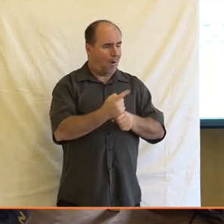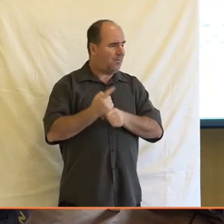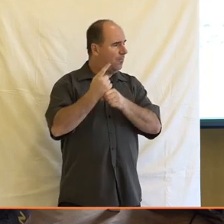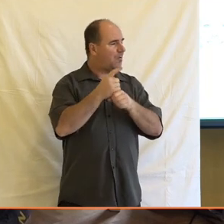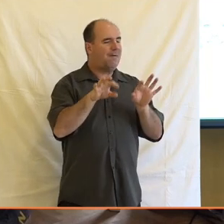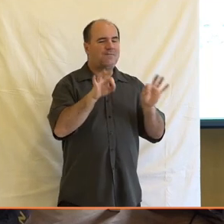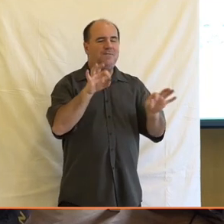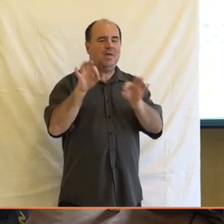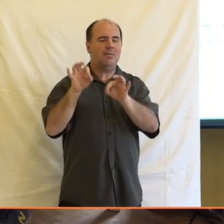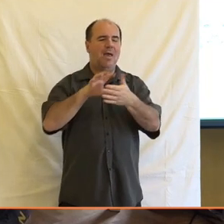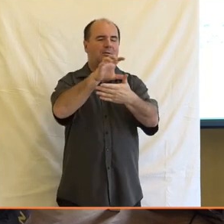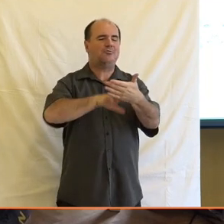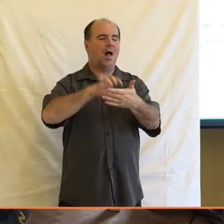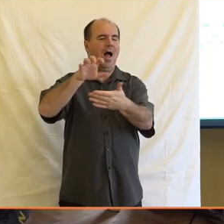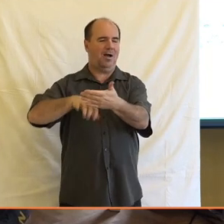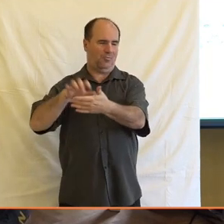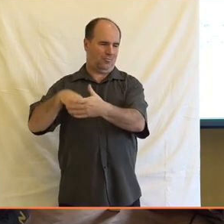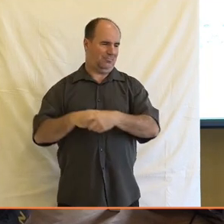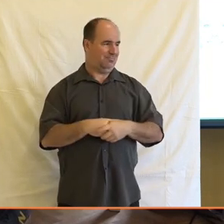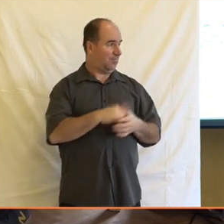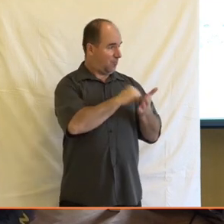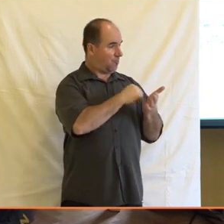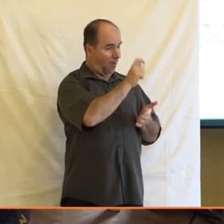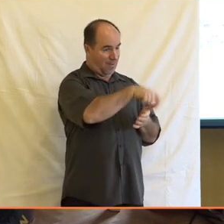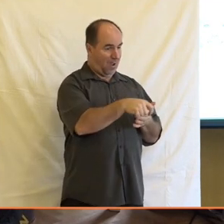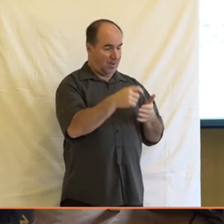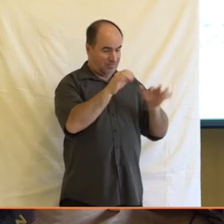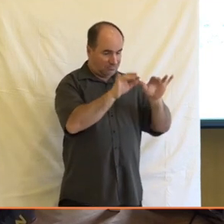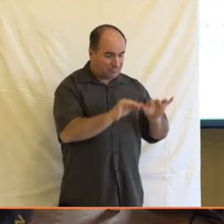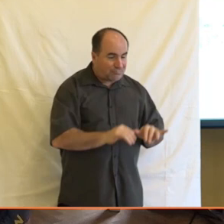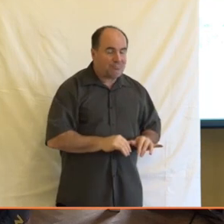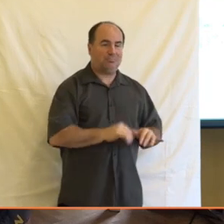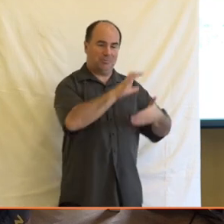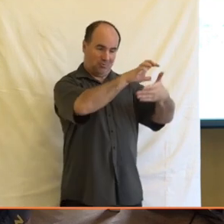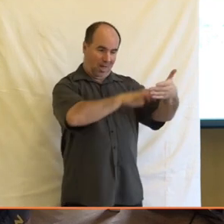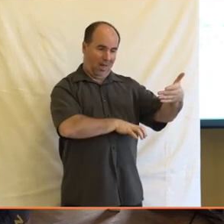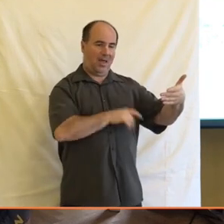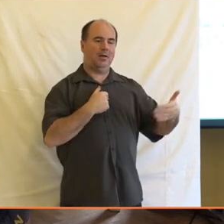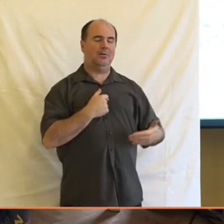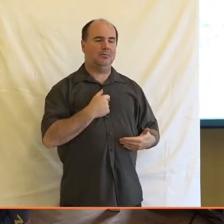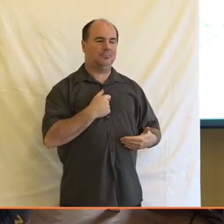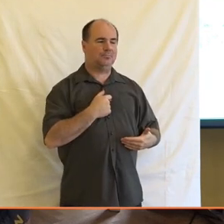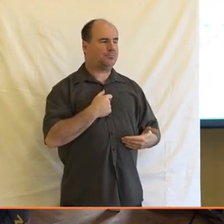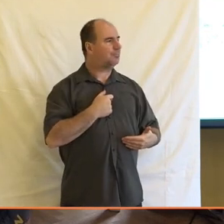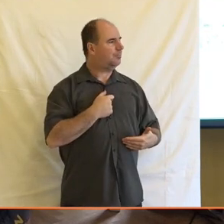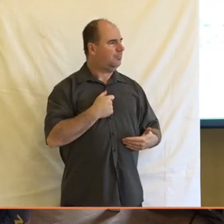článků. Okazuje se, že teda hodně, přestože tady Honzo už to vlastně komentoval, že to je docela nespolohlivý.